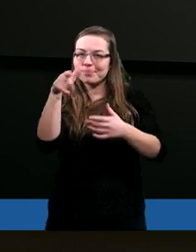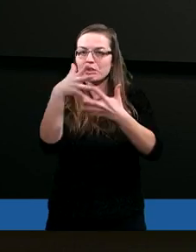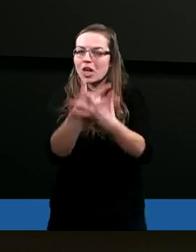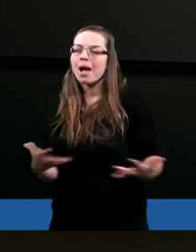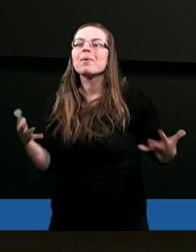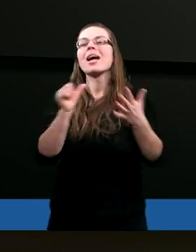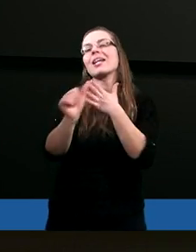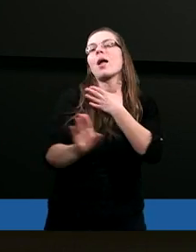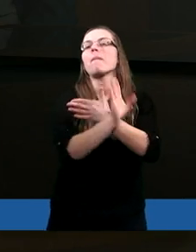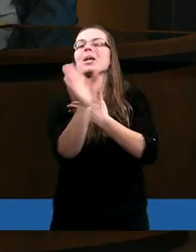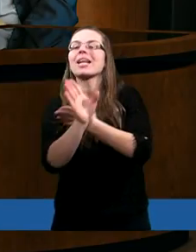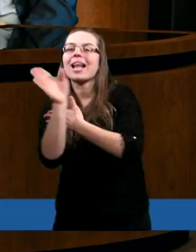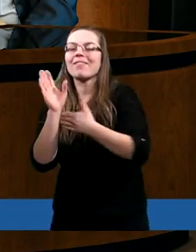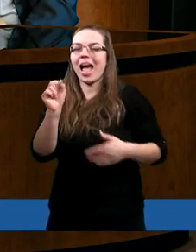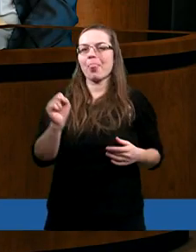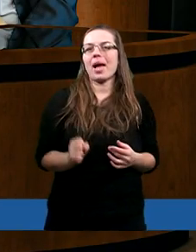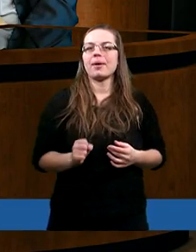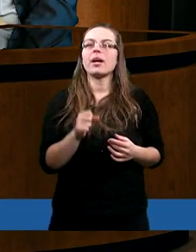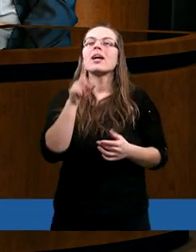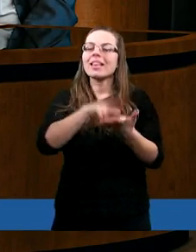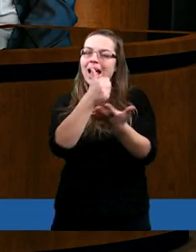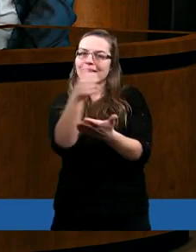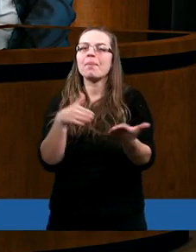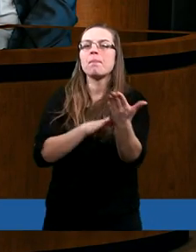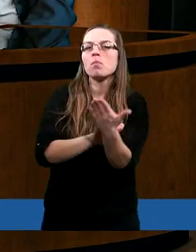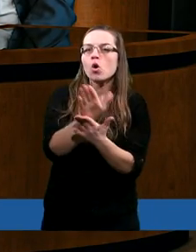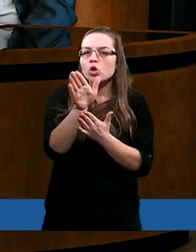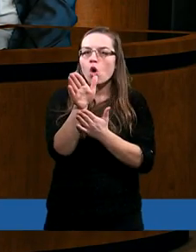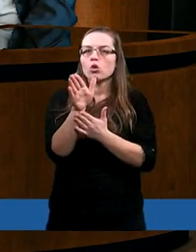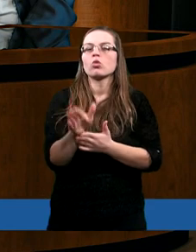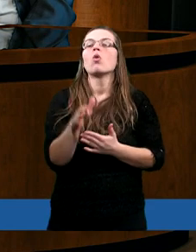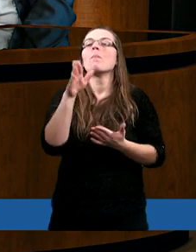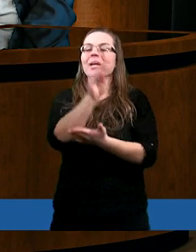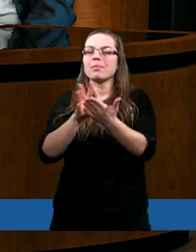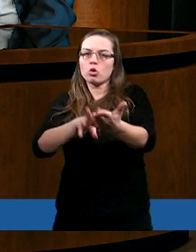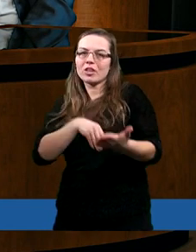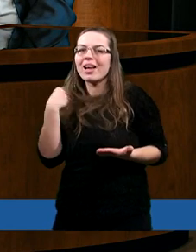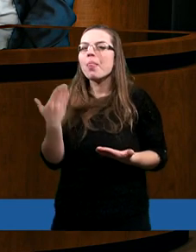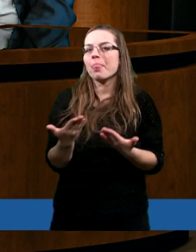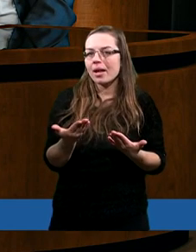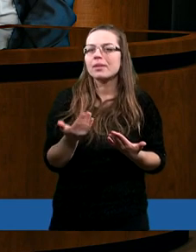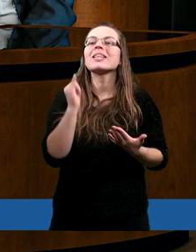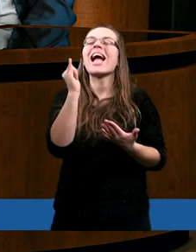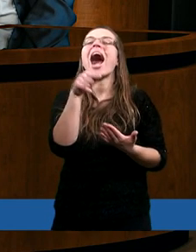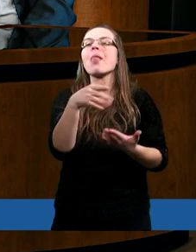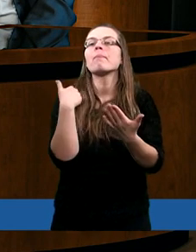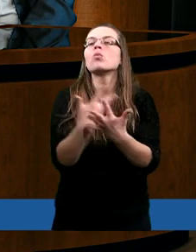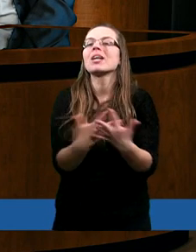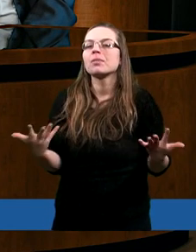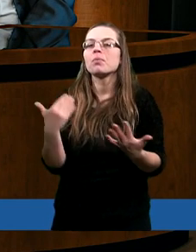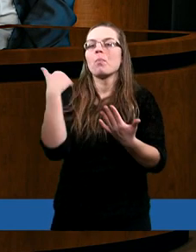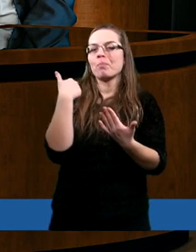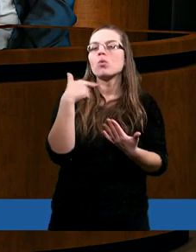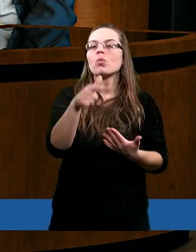ziemia jest przedstawiona? Na samym początku Pismo Święte Jaka była ta ziemia?